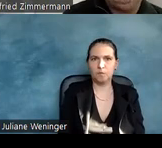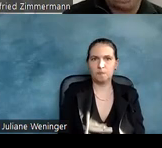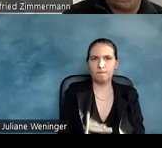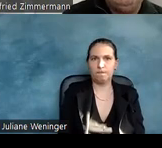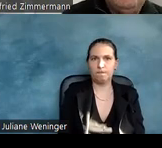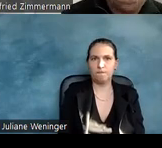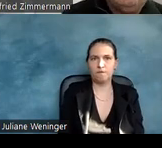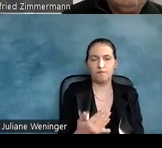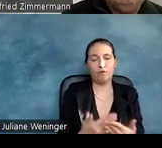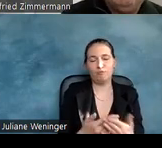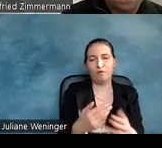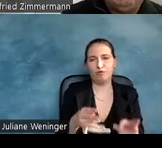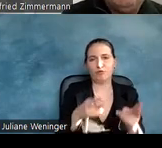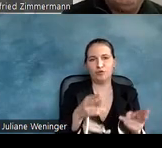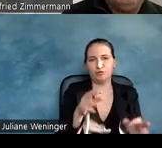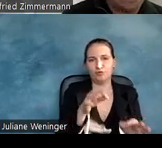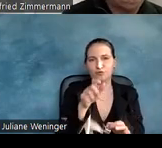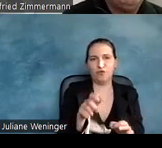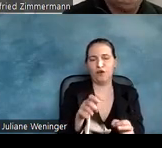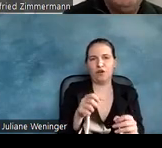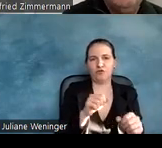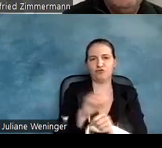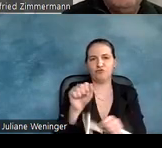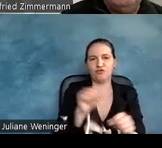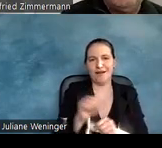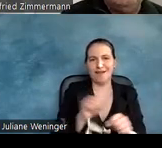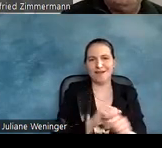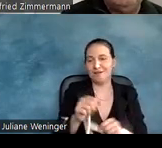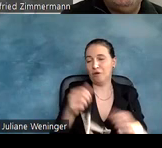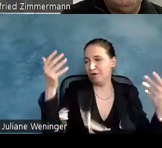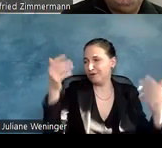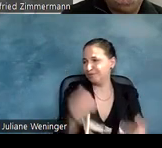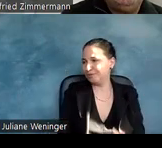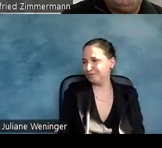Lokführer streiken, gibt es nichts, ist okay.